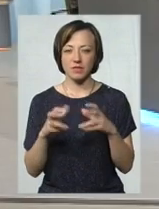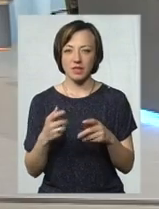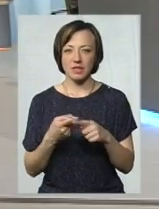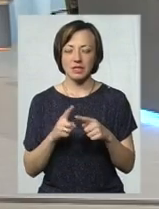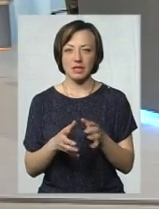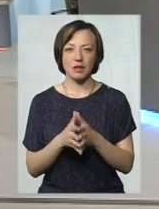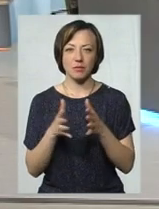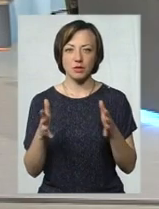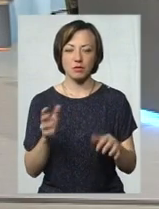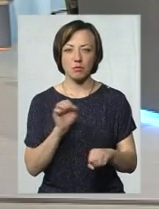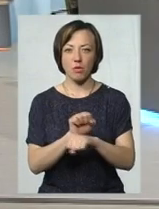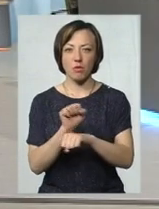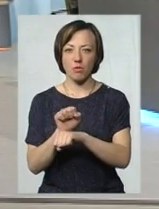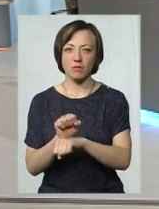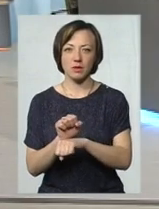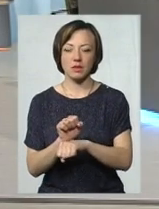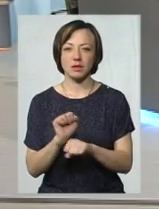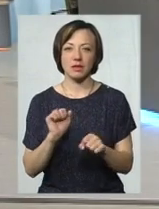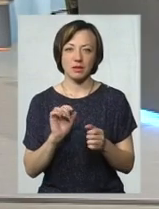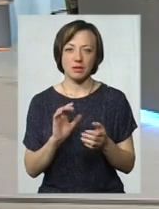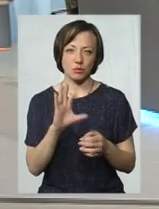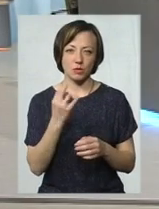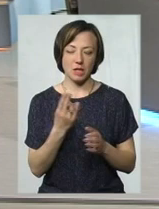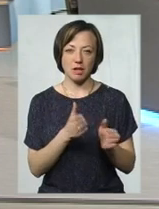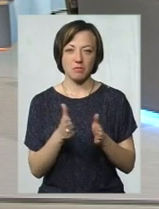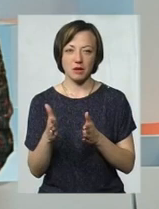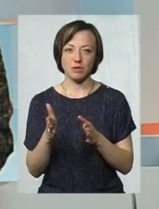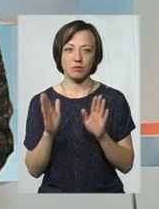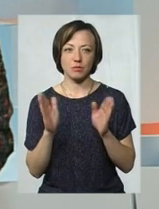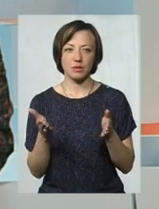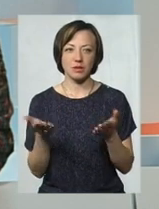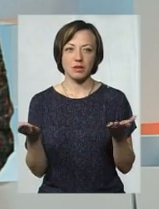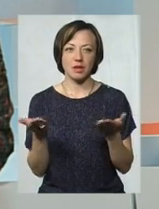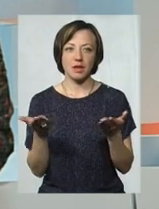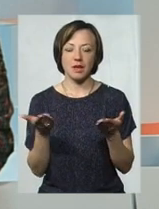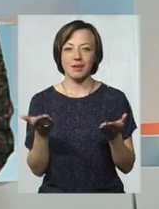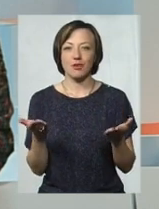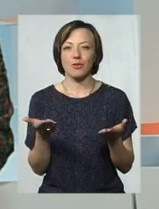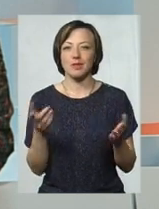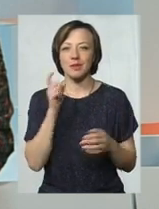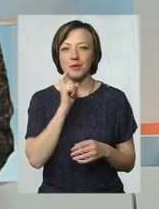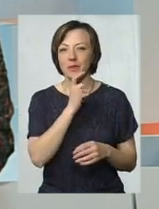найбільш блоковані соціальні мережі, до прикладу. Тоді ми будемо з якоїсь Північної Кореї вже.